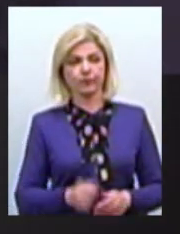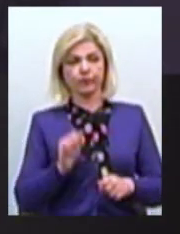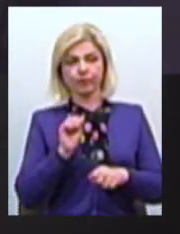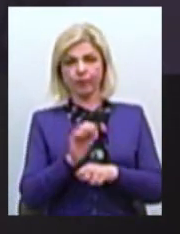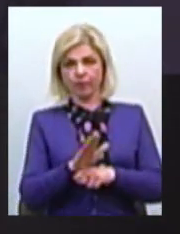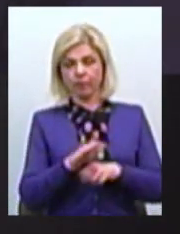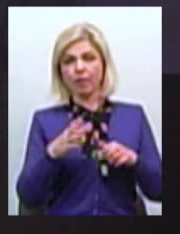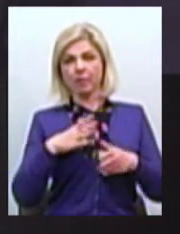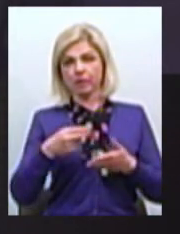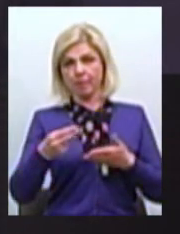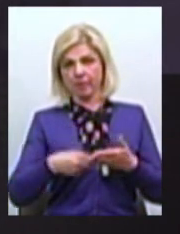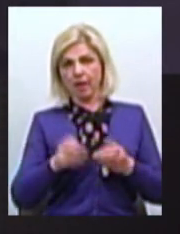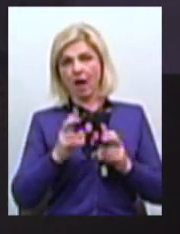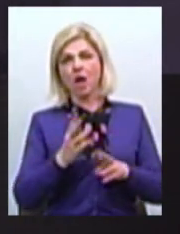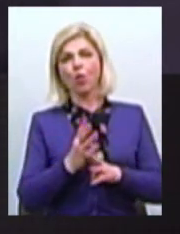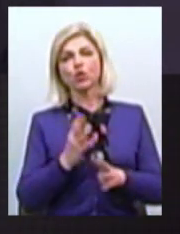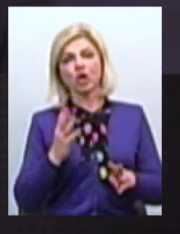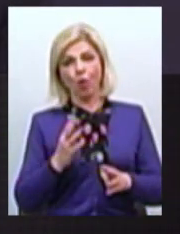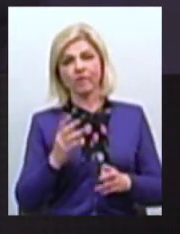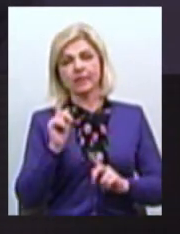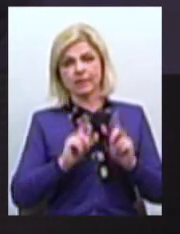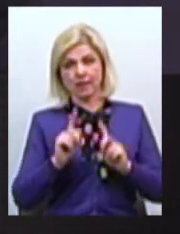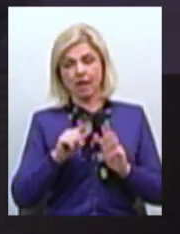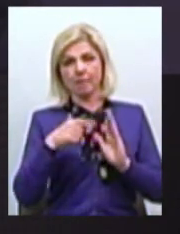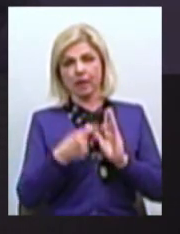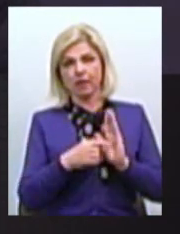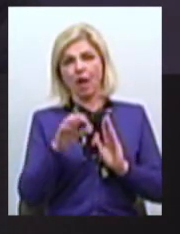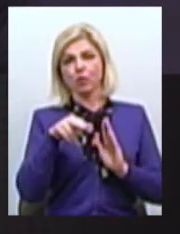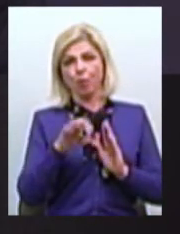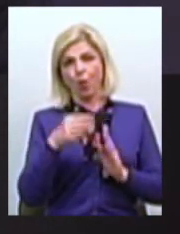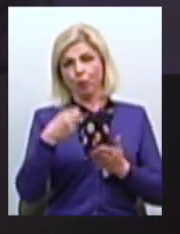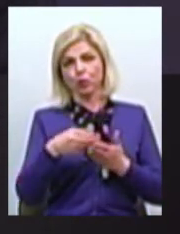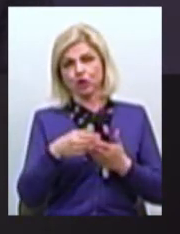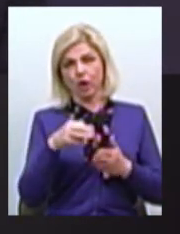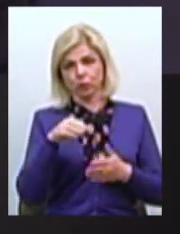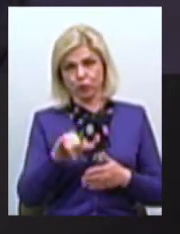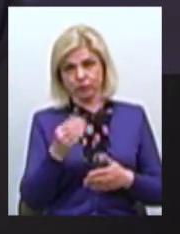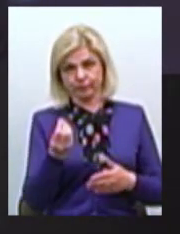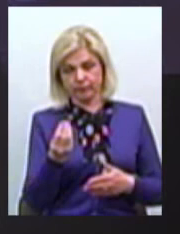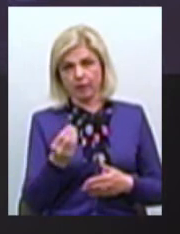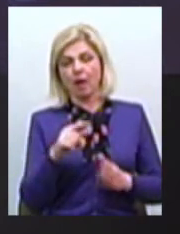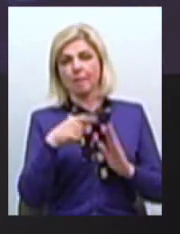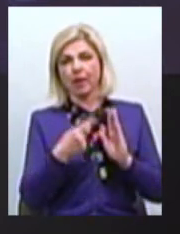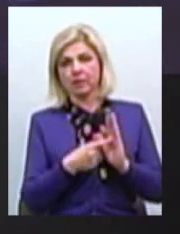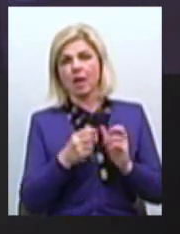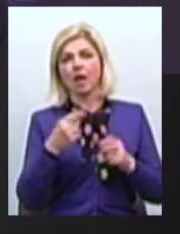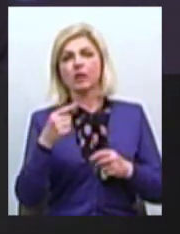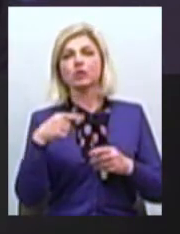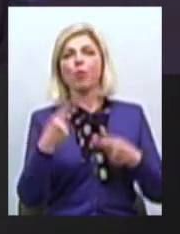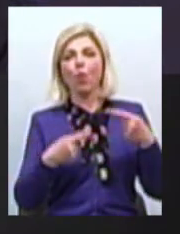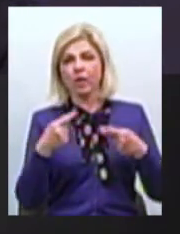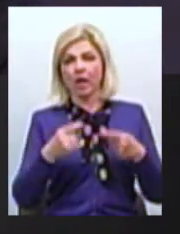підписано як чергова сесія Питання було по бюджету, яке і стало, можна сказати, питанням спорів і